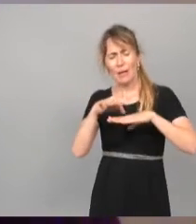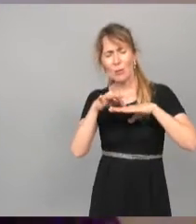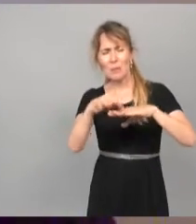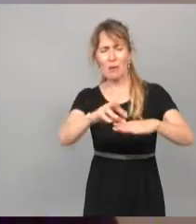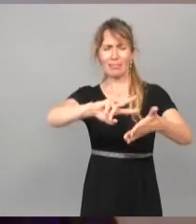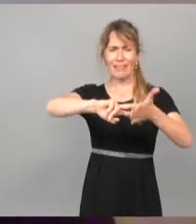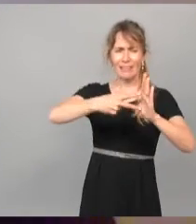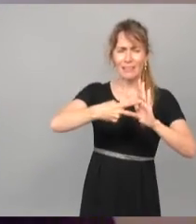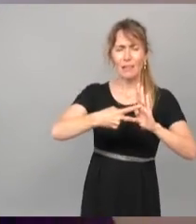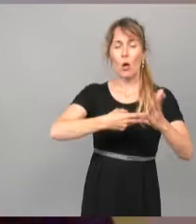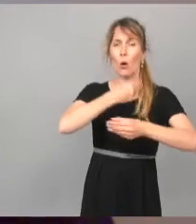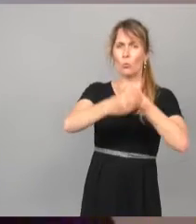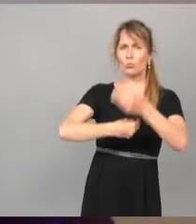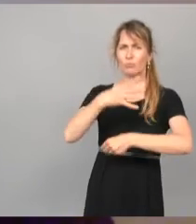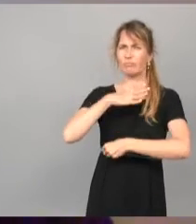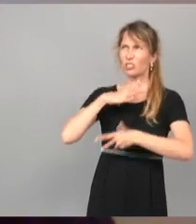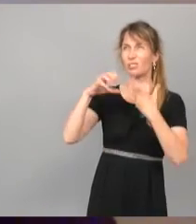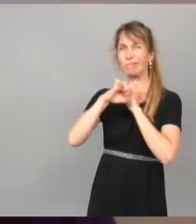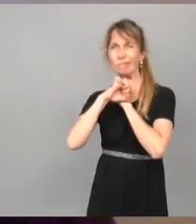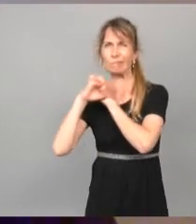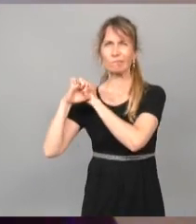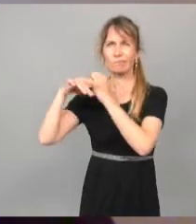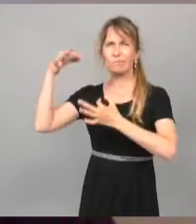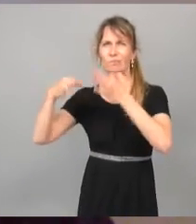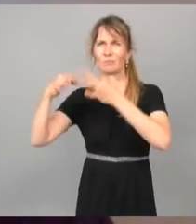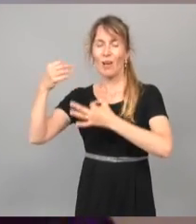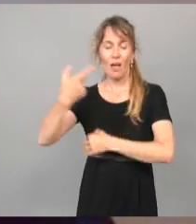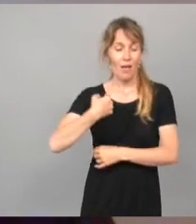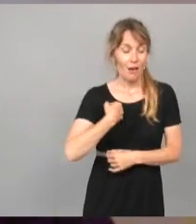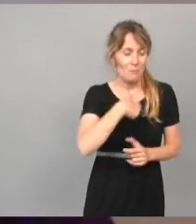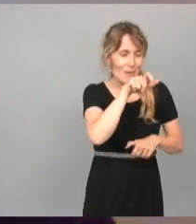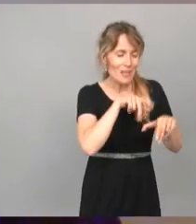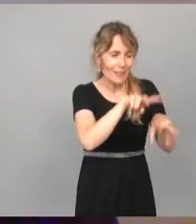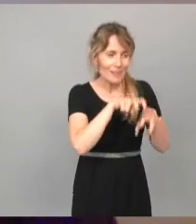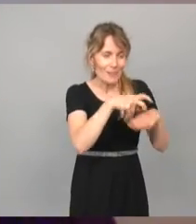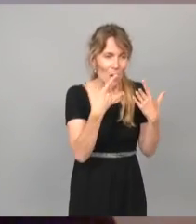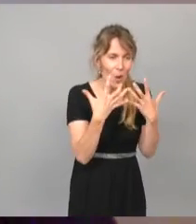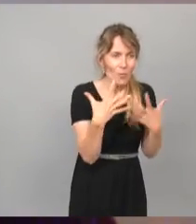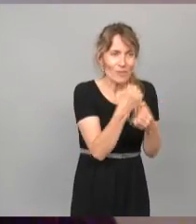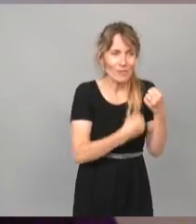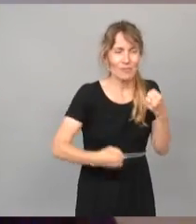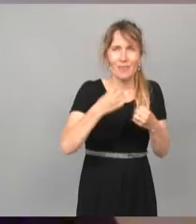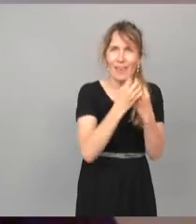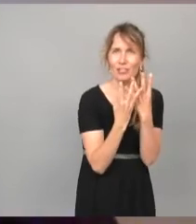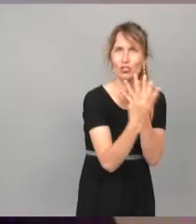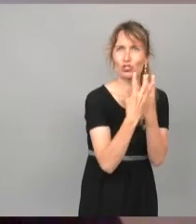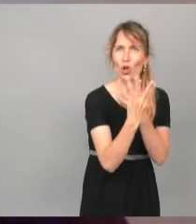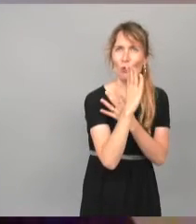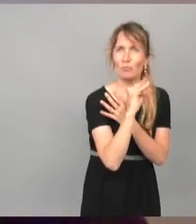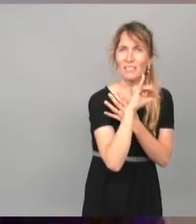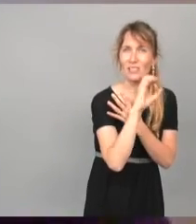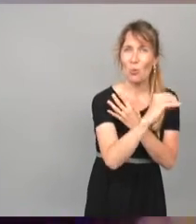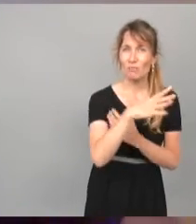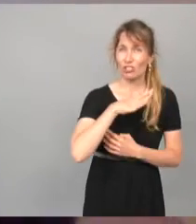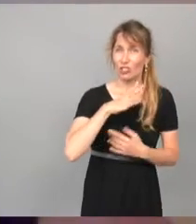étaient relatées des contraintes juridiques rencontrées des jeunes gens désireux de s'installer dans une exploitation d'agriculture biologique ?